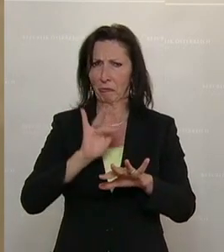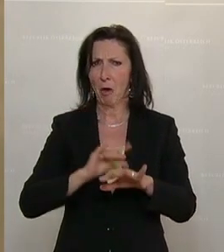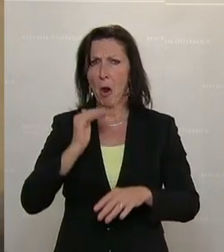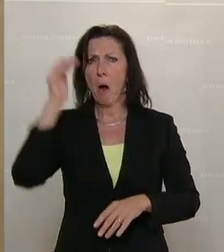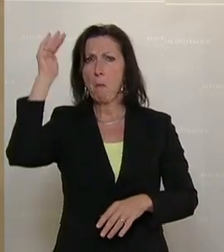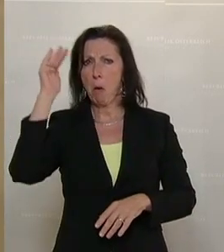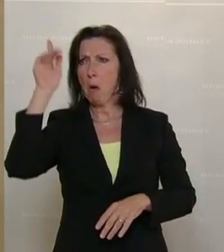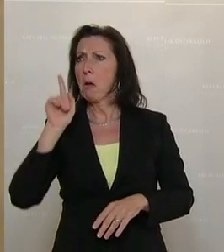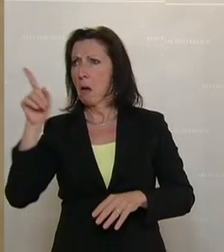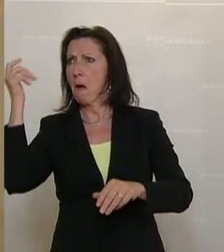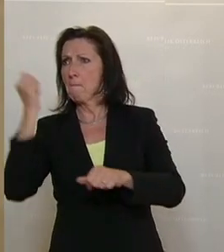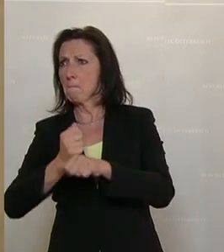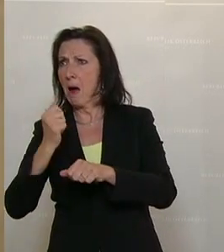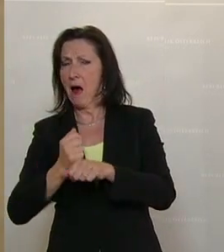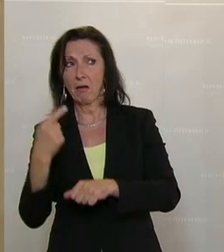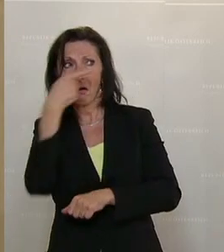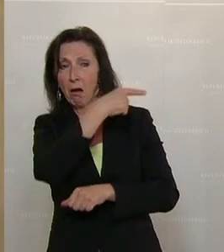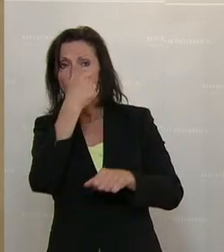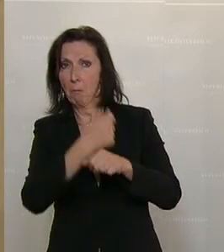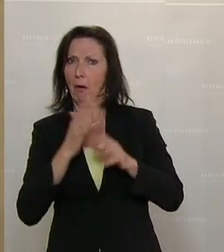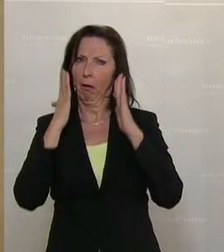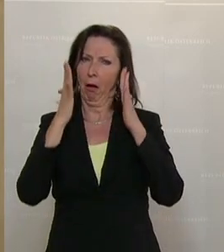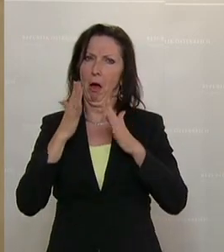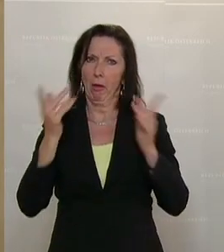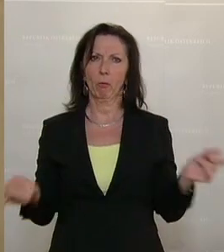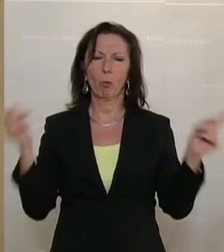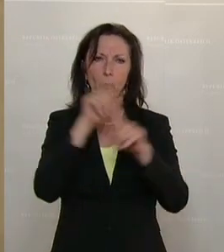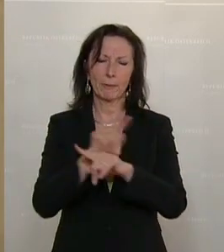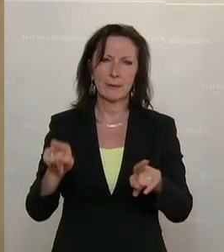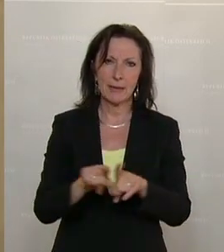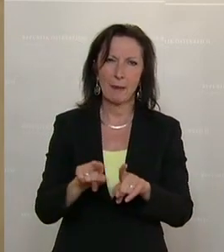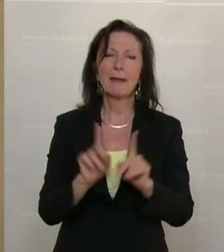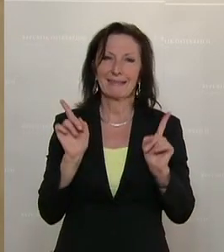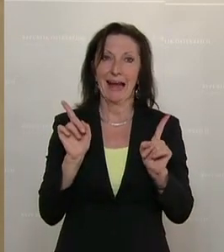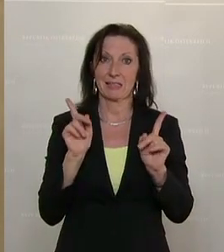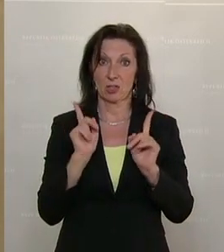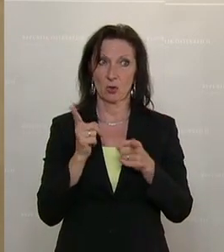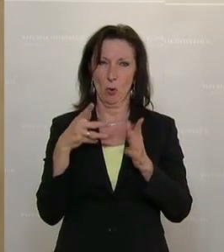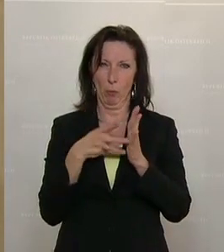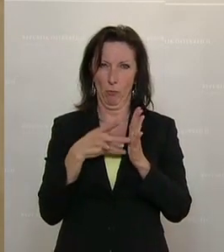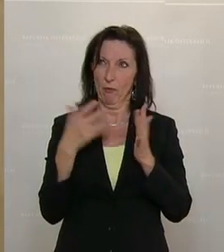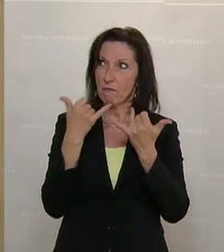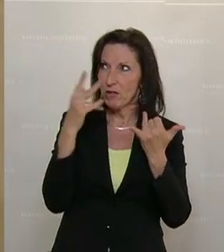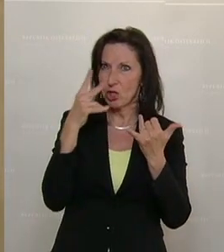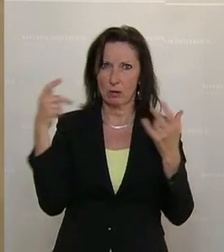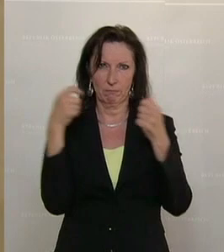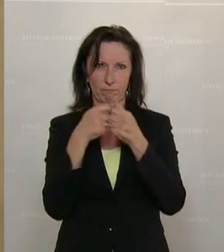oft nicht weiß, was die rechte tut und umgekehrt. Auch hier gibt es eine Prüfung. Der Covid-19